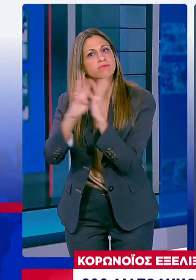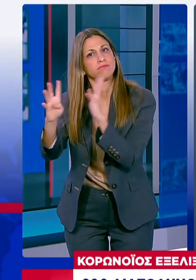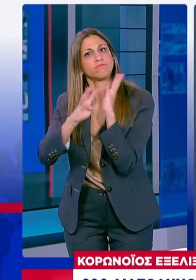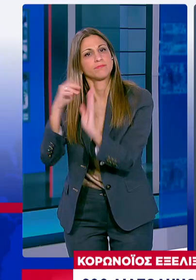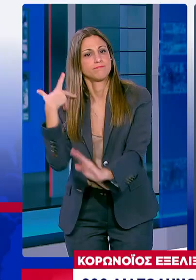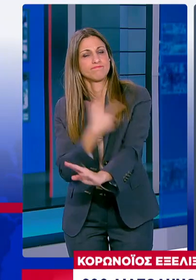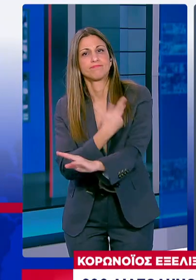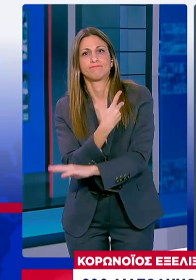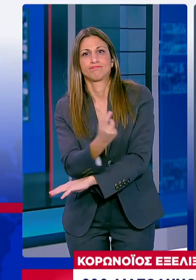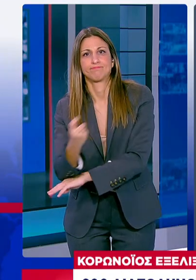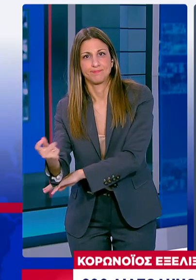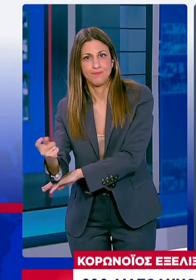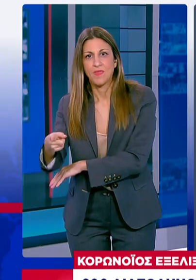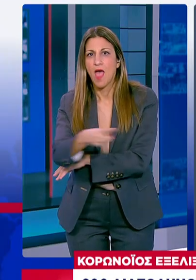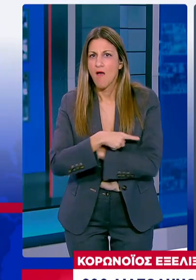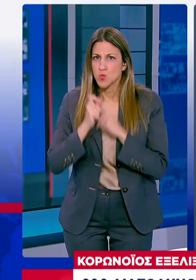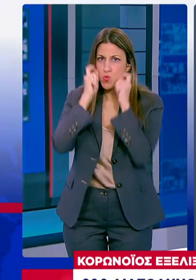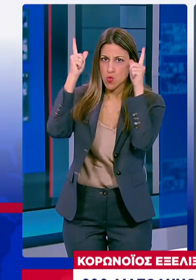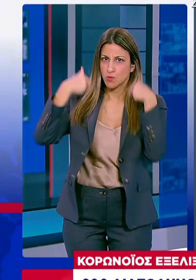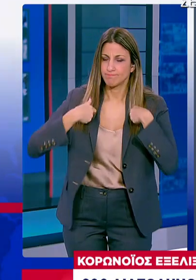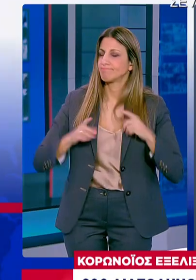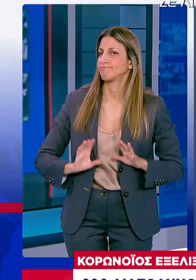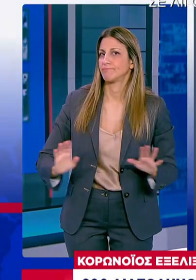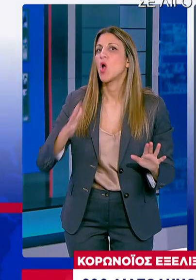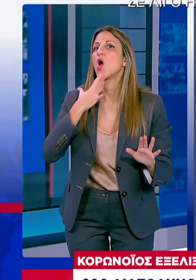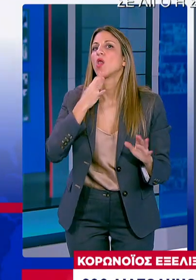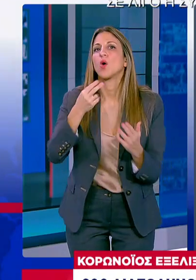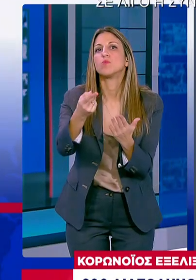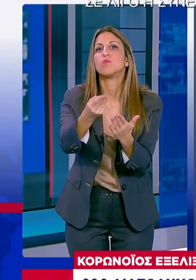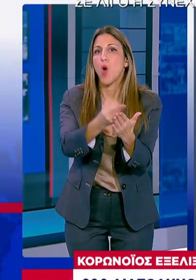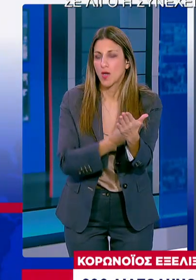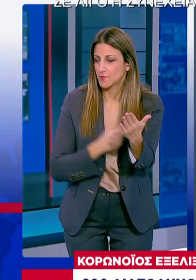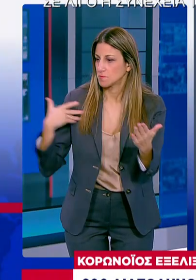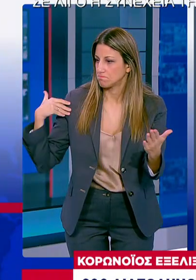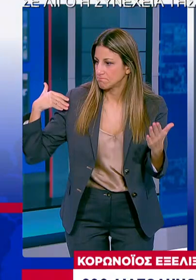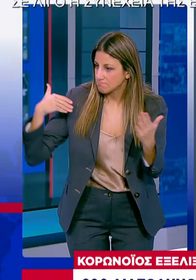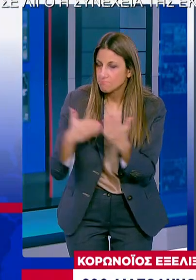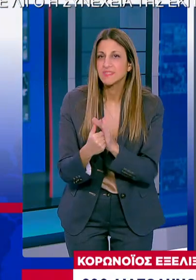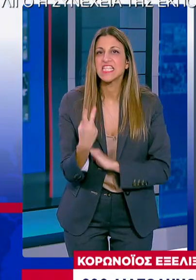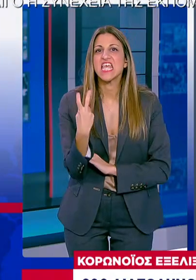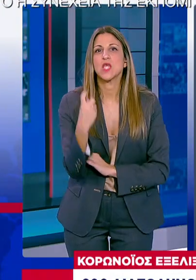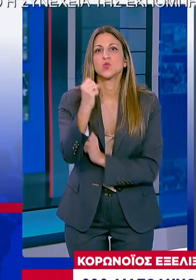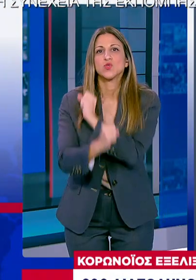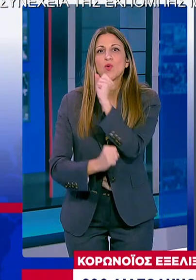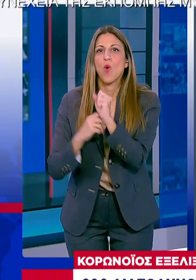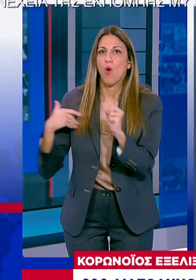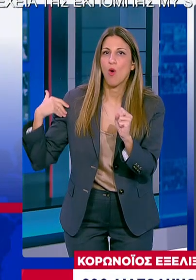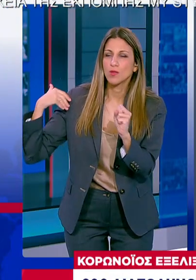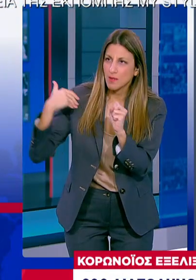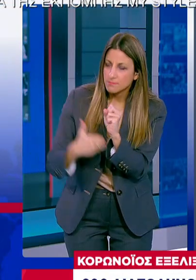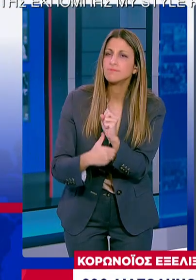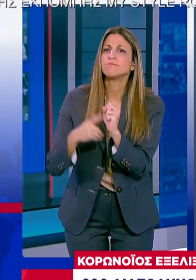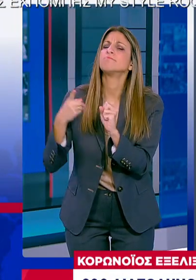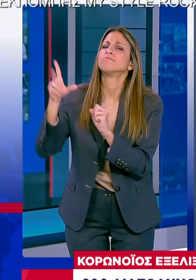Αυτό δεν ξαφνιάζει εμάς στους παιδιάτρους Καθώς αρκετές φορές κατά τη διάρκεια των τελευταίων 20 ετών Έχουν